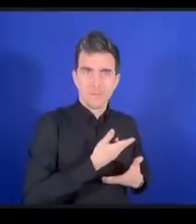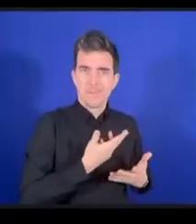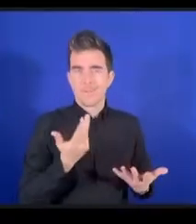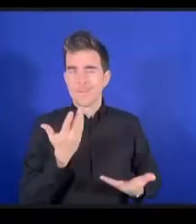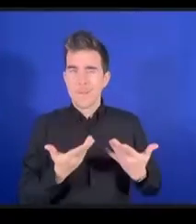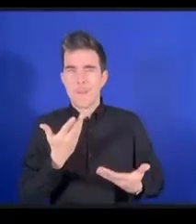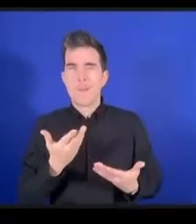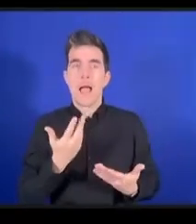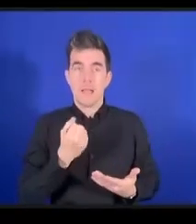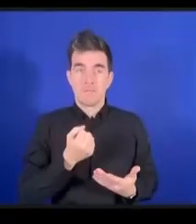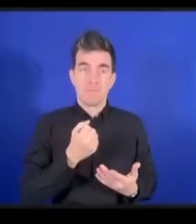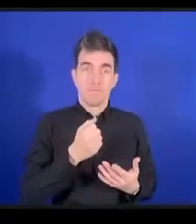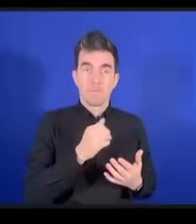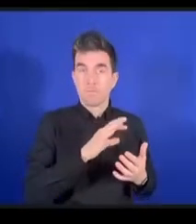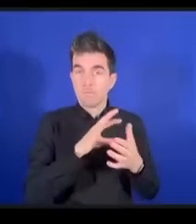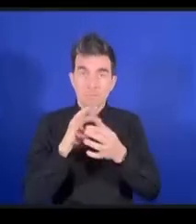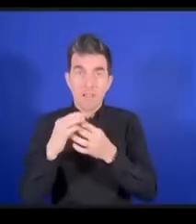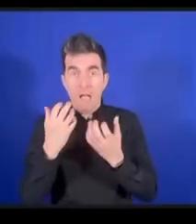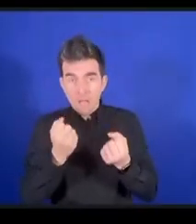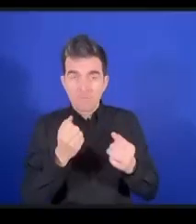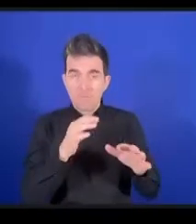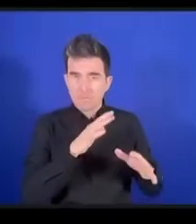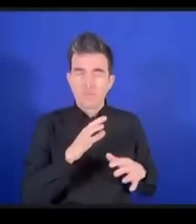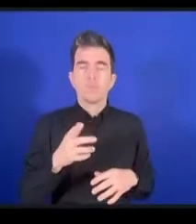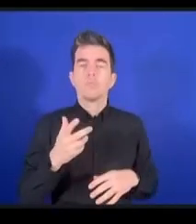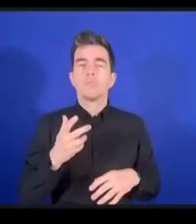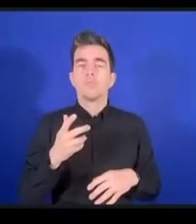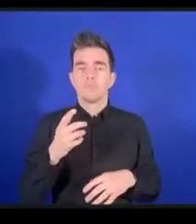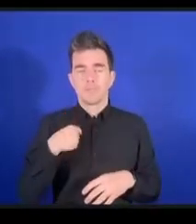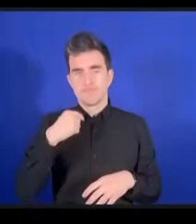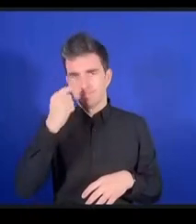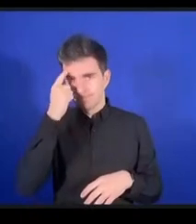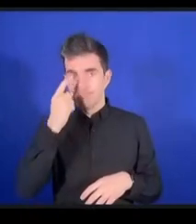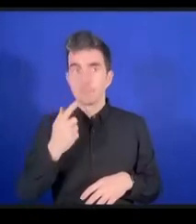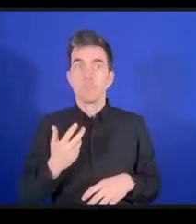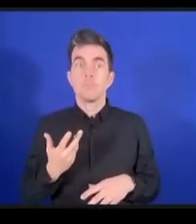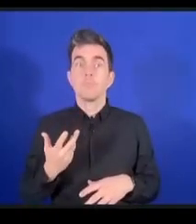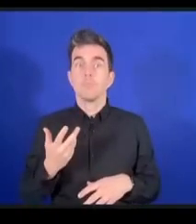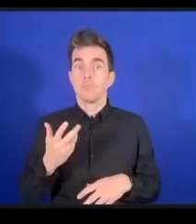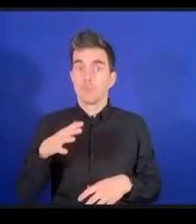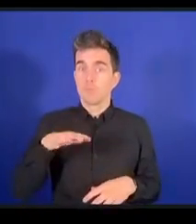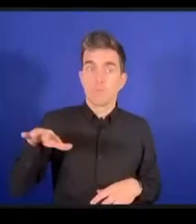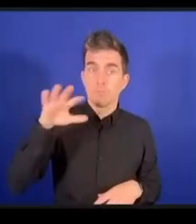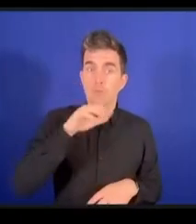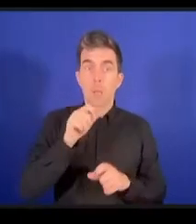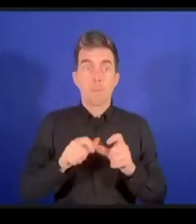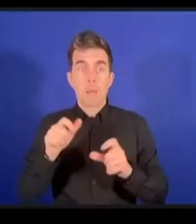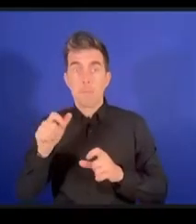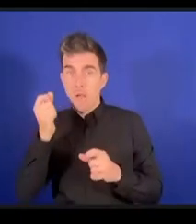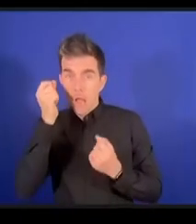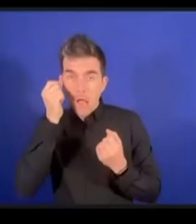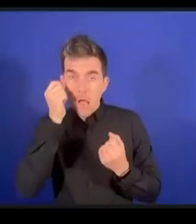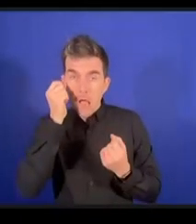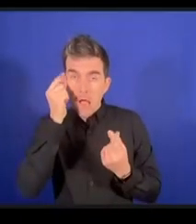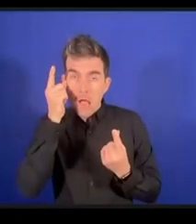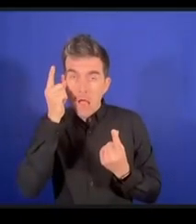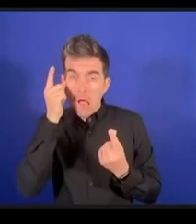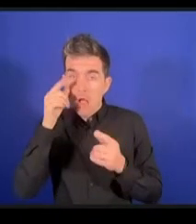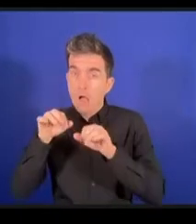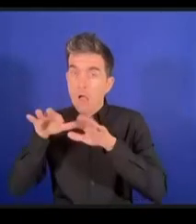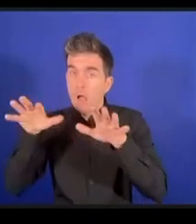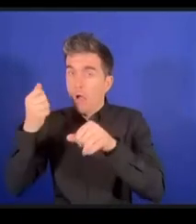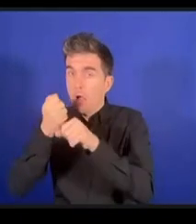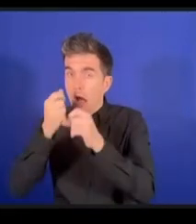qui nous travaillons sur le terrain comprennent que l'on fait partie de la défense de l'équité